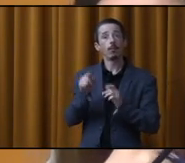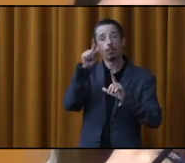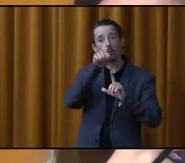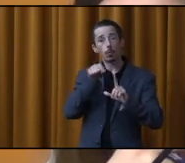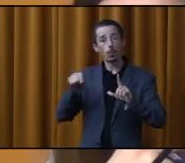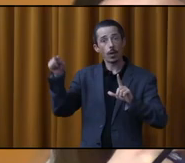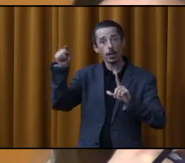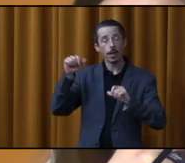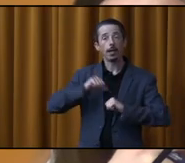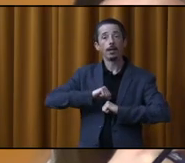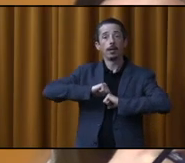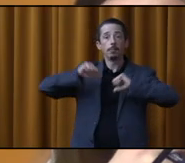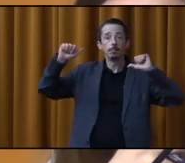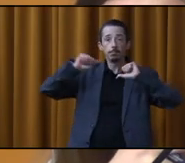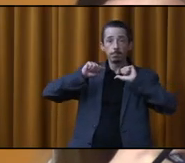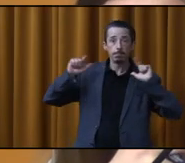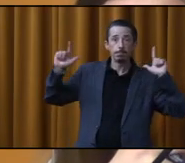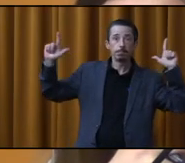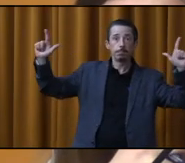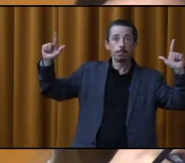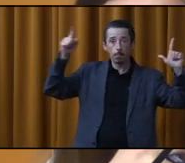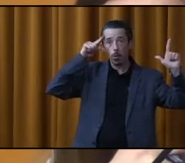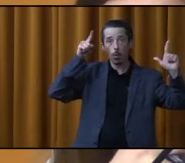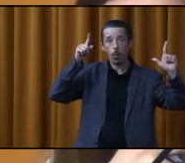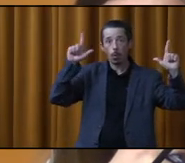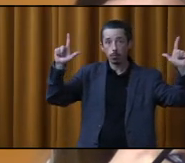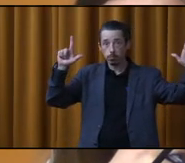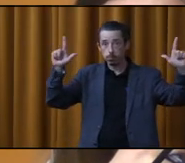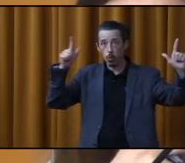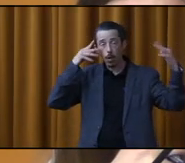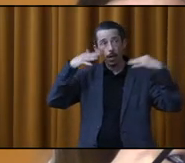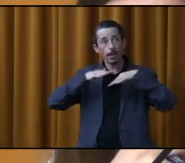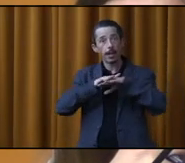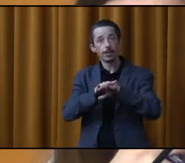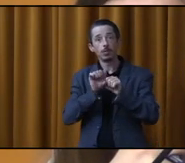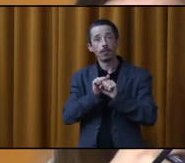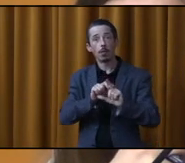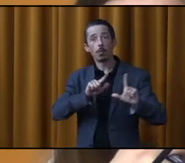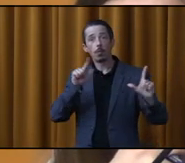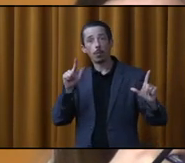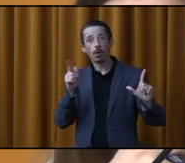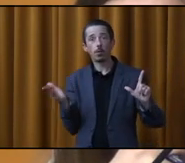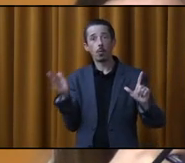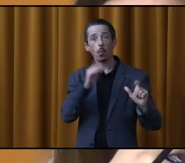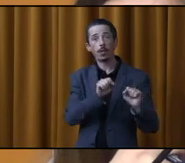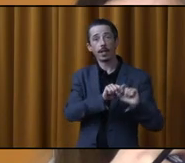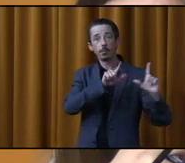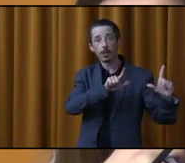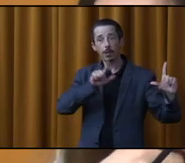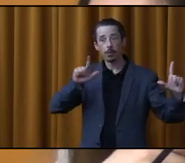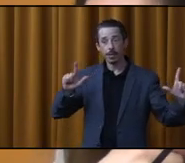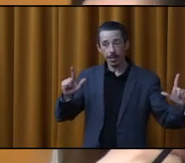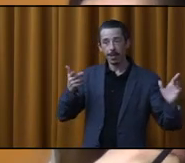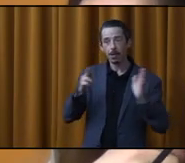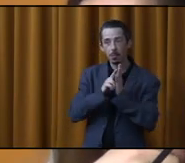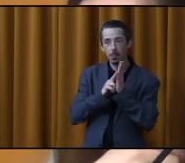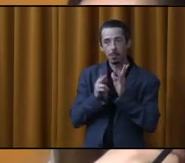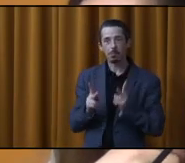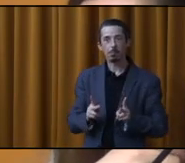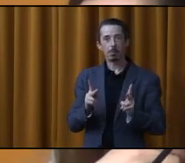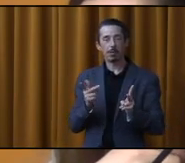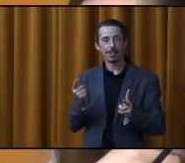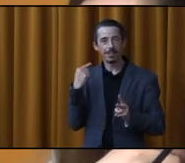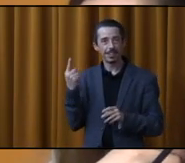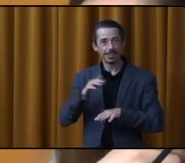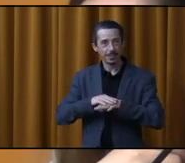superficie vitrée afin d'assurer son alignement et son intégration avec celles coexistantes, alors que le règlement ne permet pas,